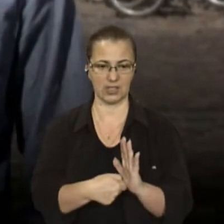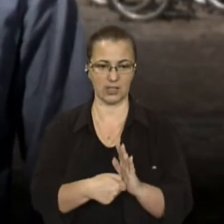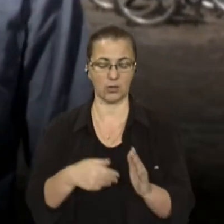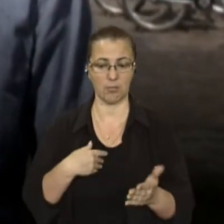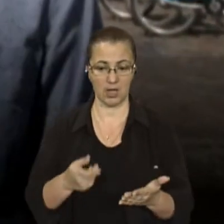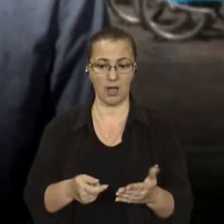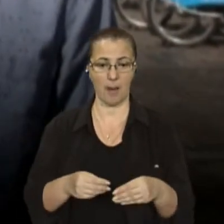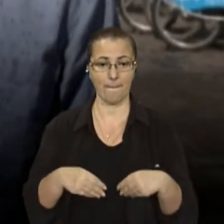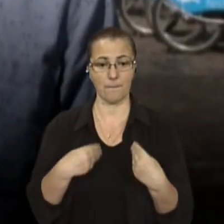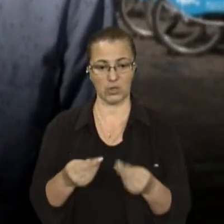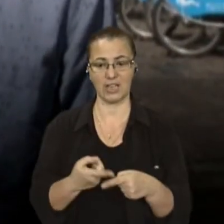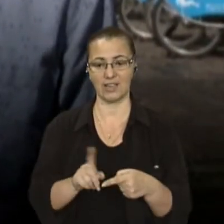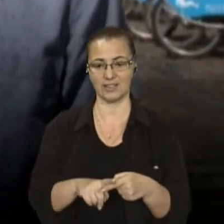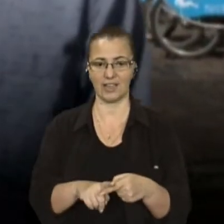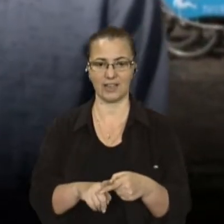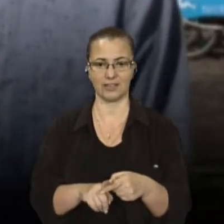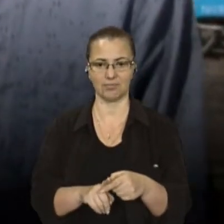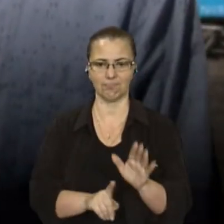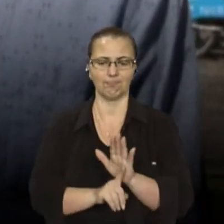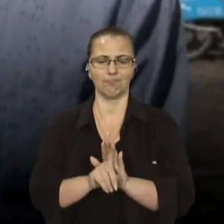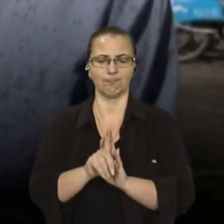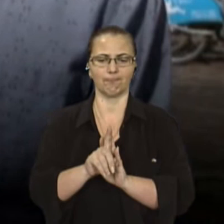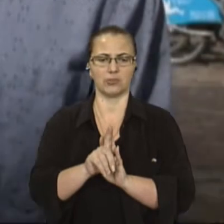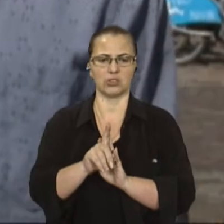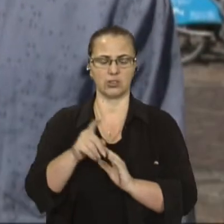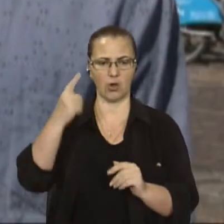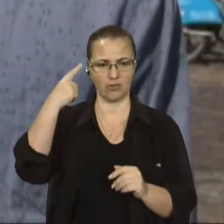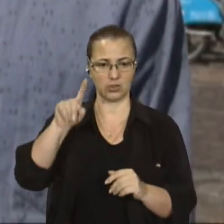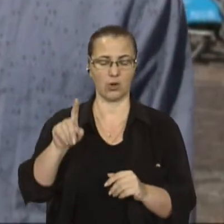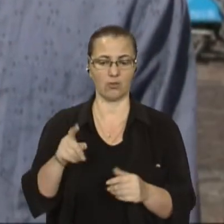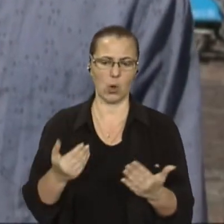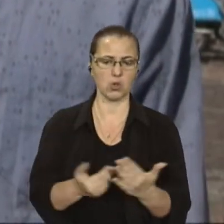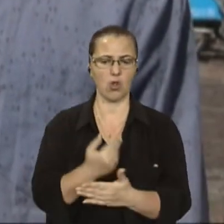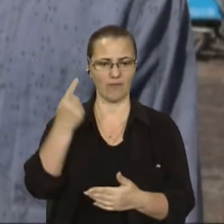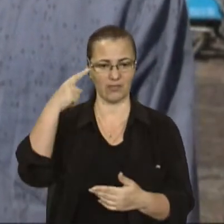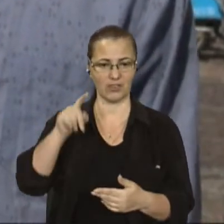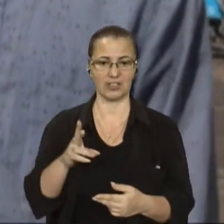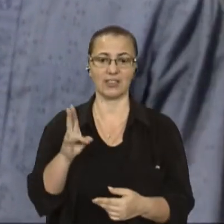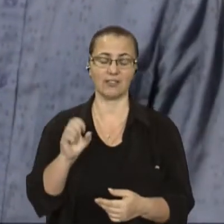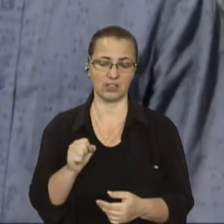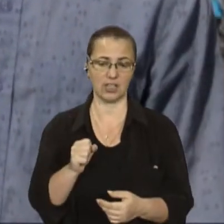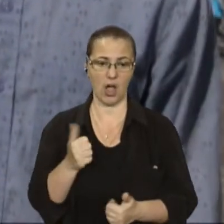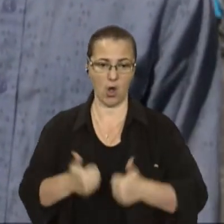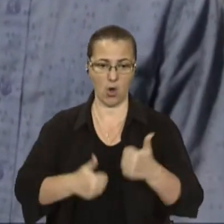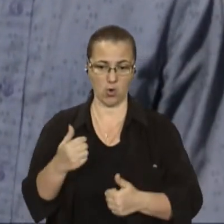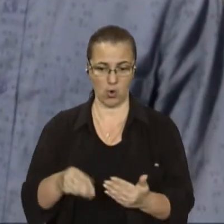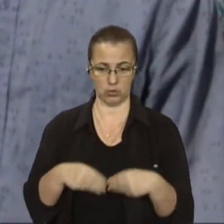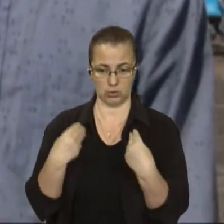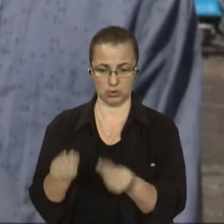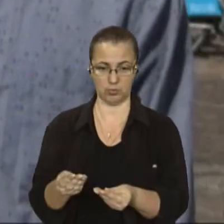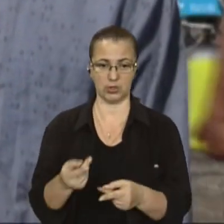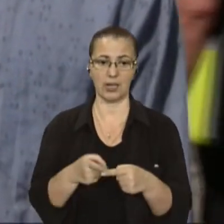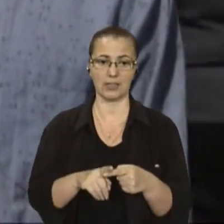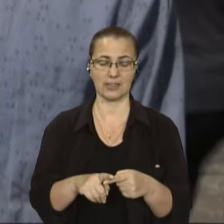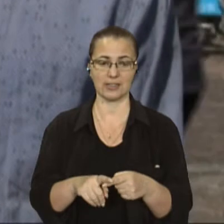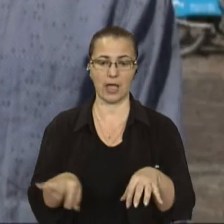саме початку був як стартап, але ми його також подали як інноваційний винахід на оці конкурси. Зараз цей проєкт теж є